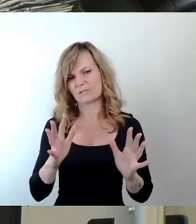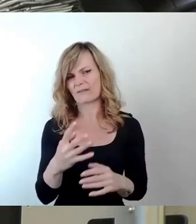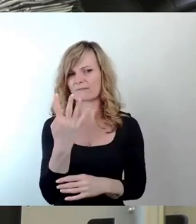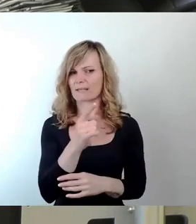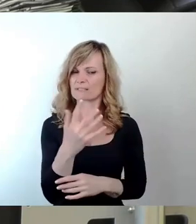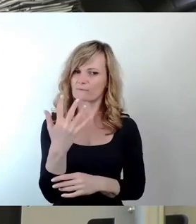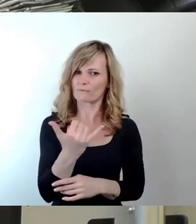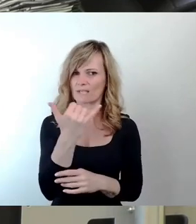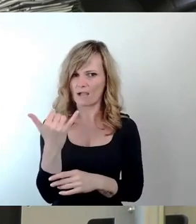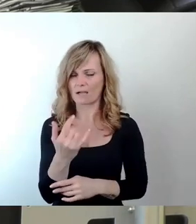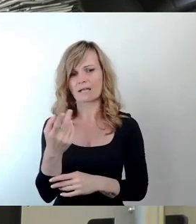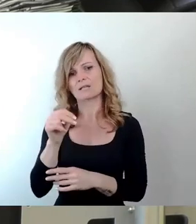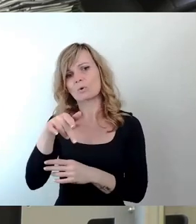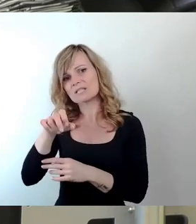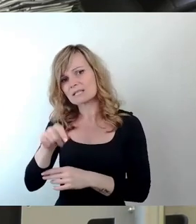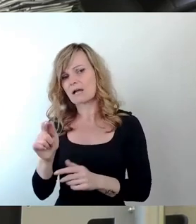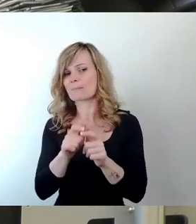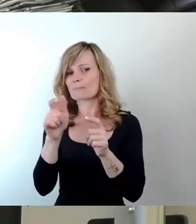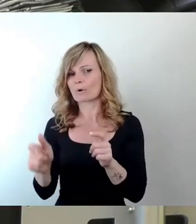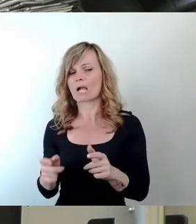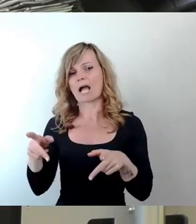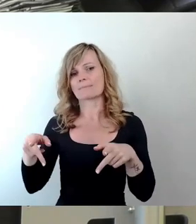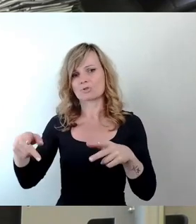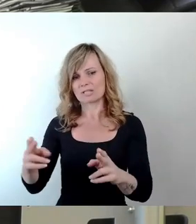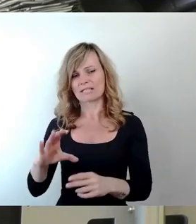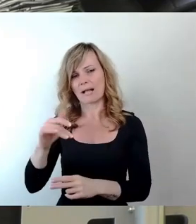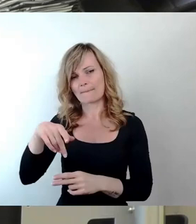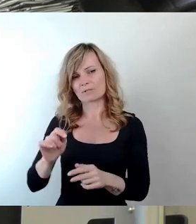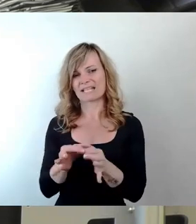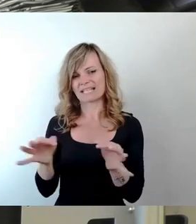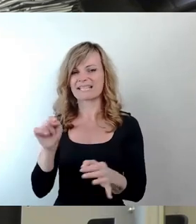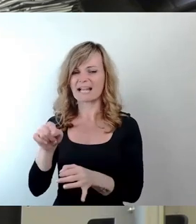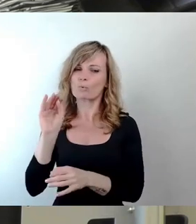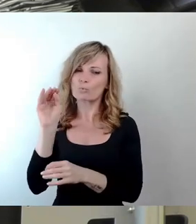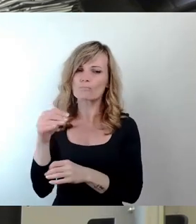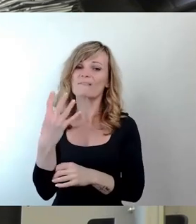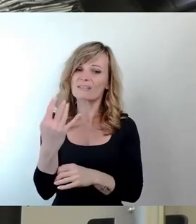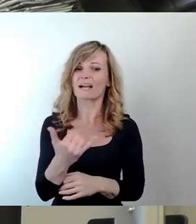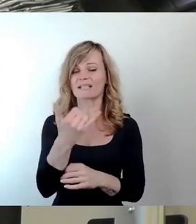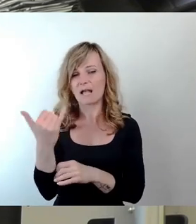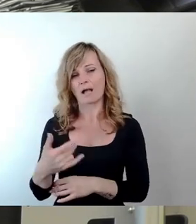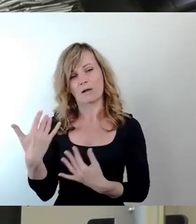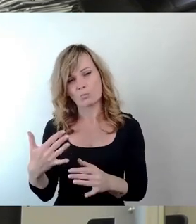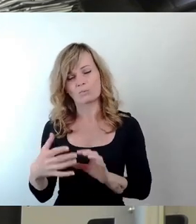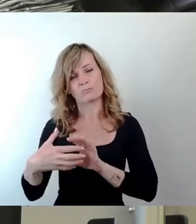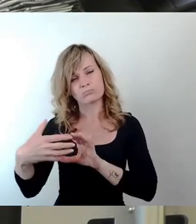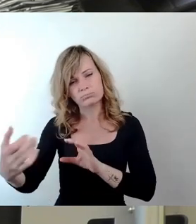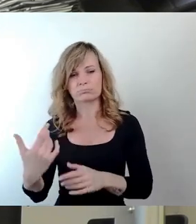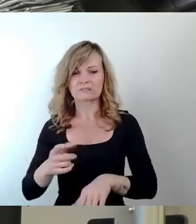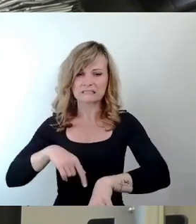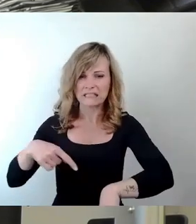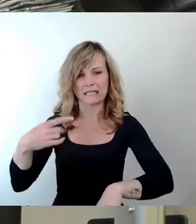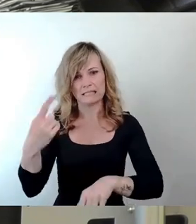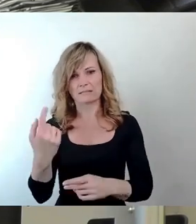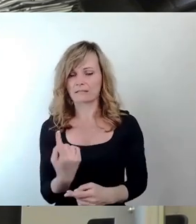bei der Nossnerbrücke. Abschnitt der Campuslinie hat es über vier Jahre gedauert. Das sind die Zeiten, wo wir eben nicht zum